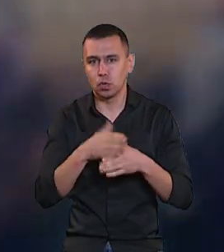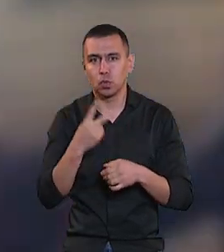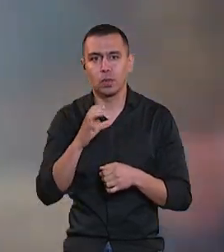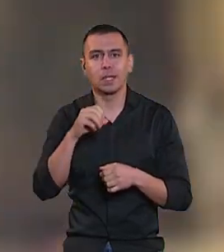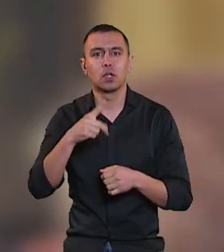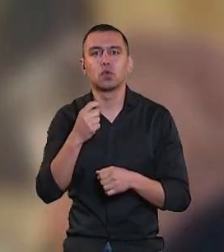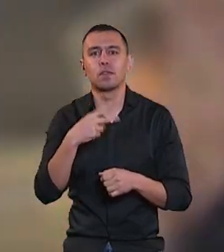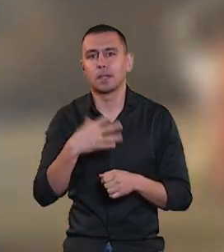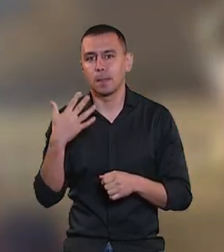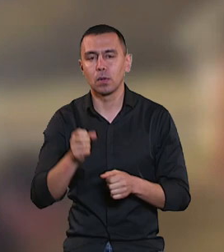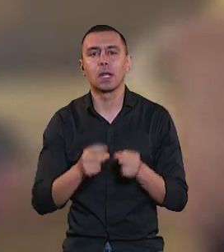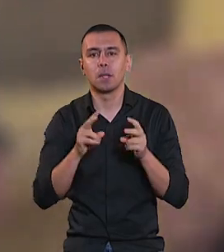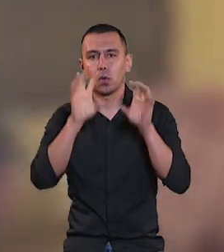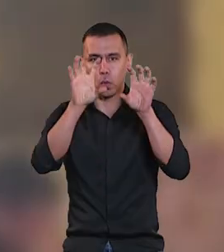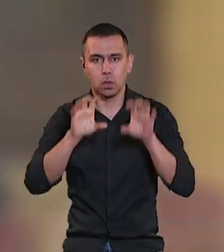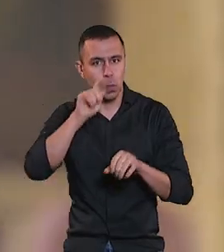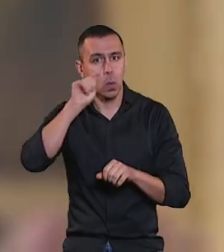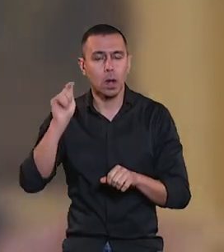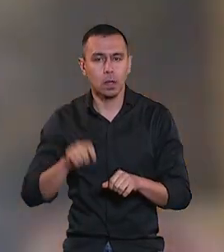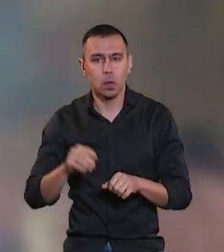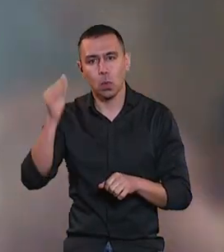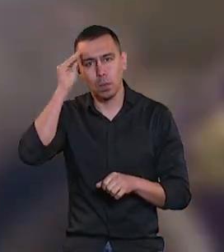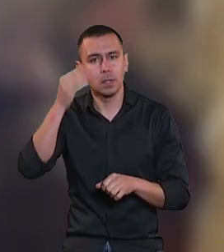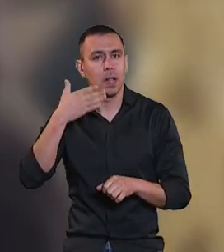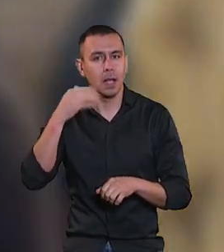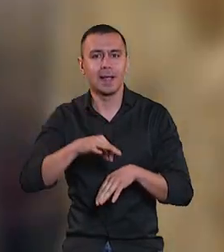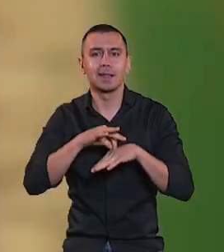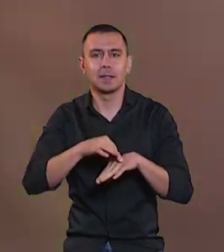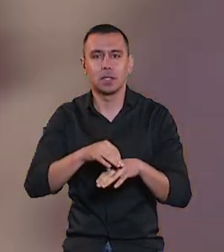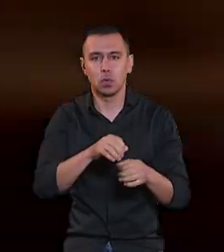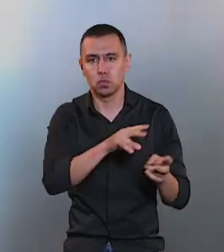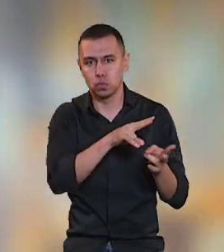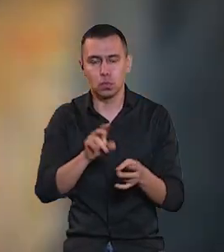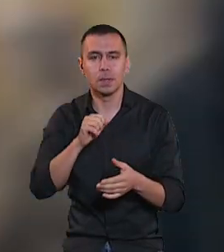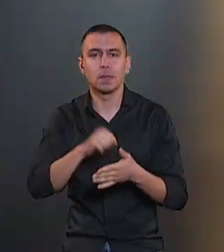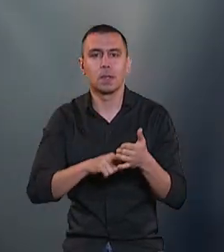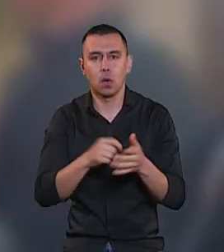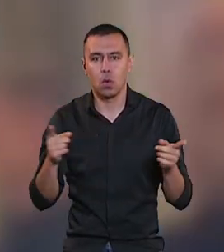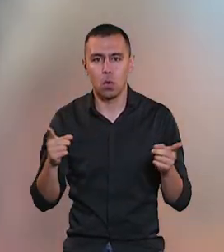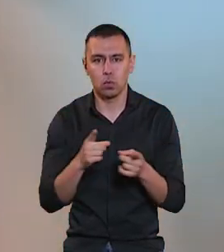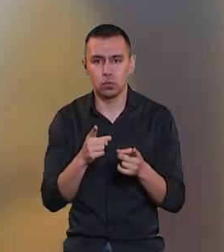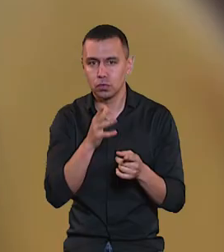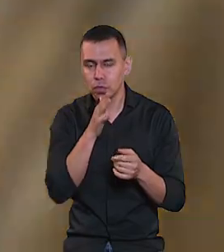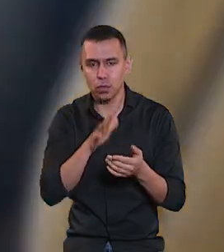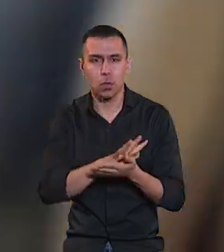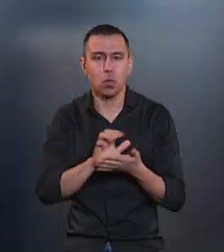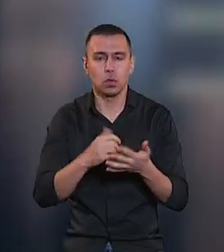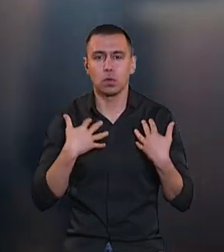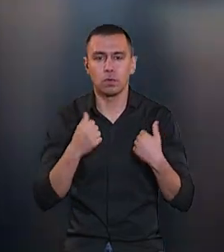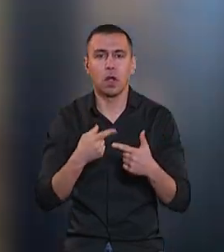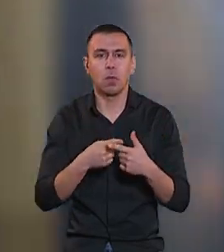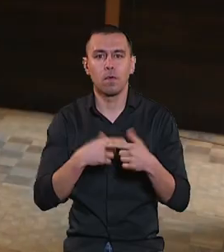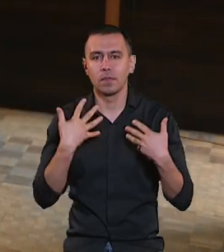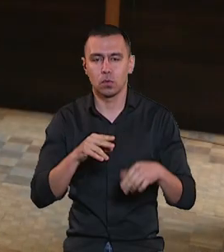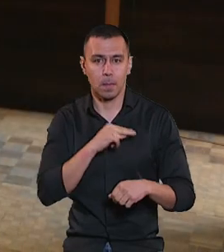2 статті 125 Кримінального кодексу України. Умисне легке тілесне ушкодження, що спричинило короткочасний розгляд здоров'я або незначну втрату